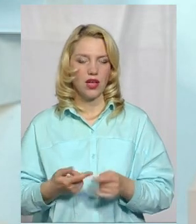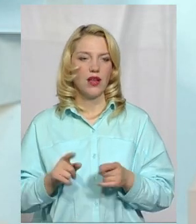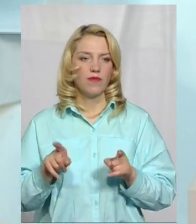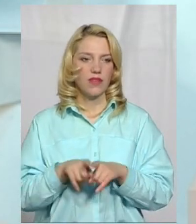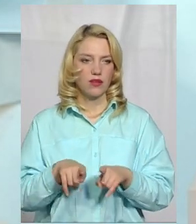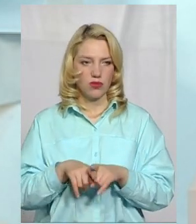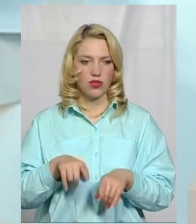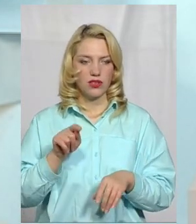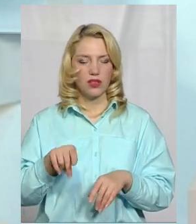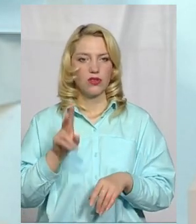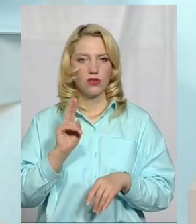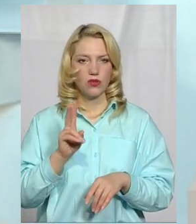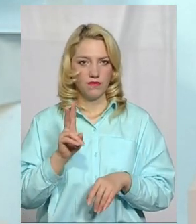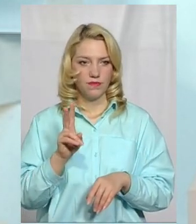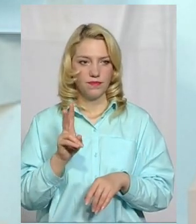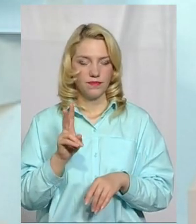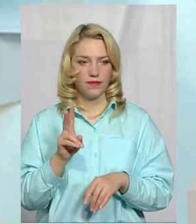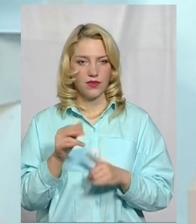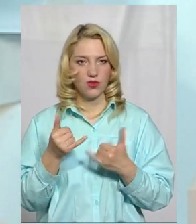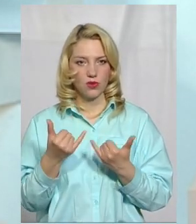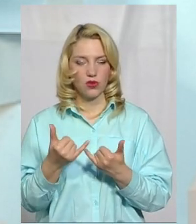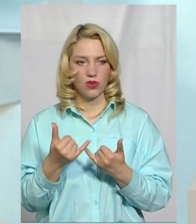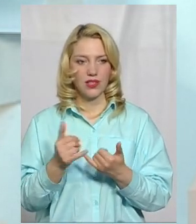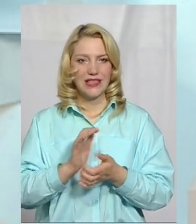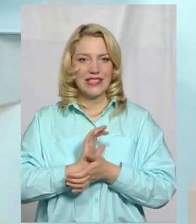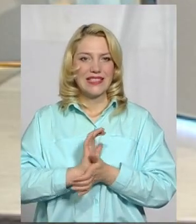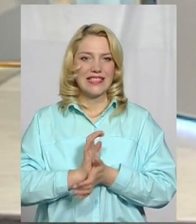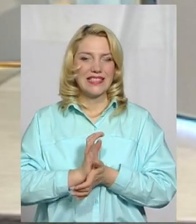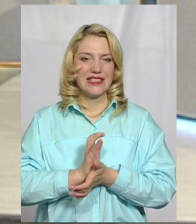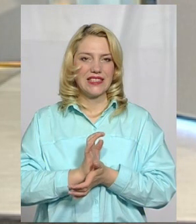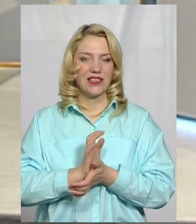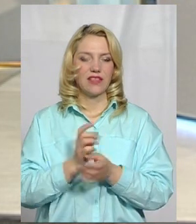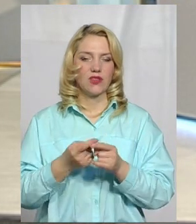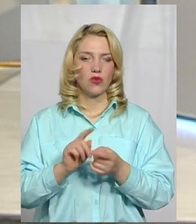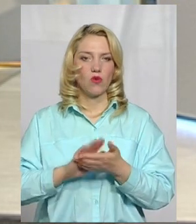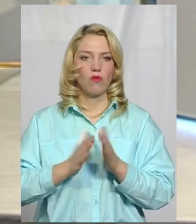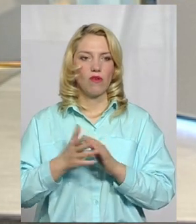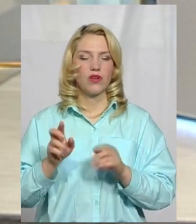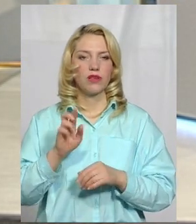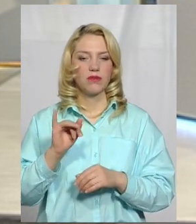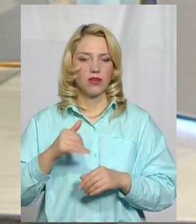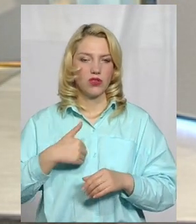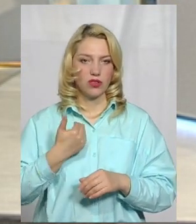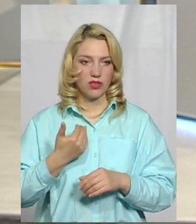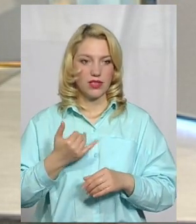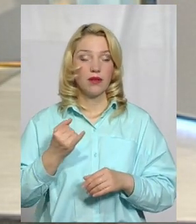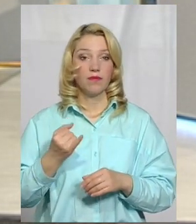на сьогодні, ну, скажімо так, трошечки стіснені, може, в тих умовах, яких би хотілося.